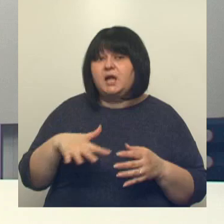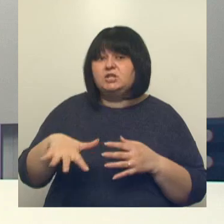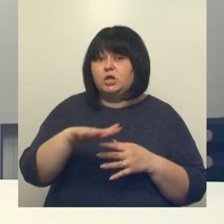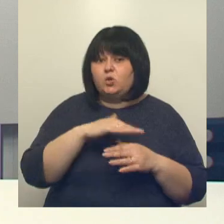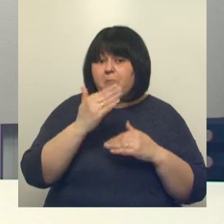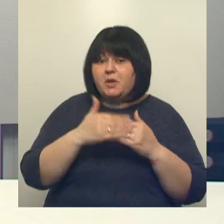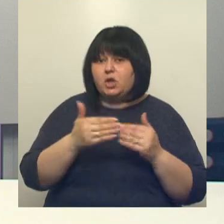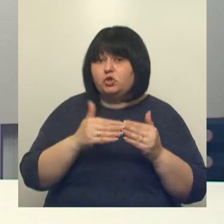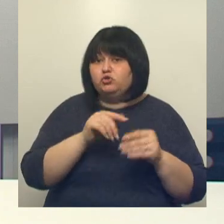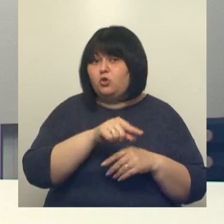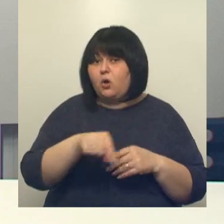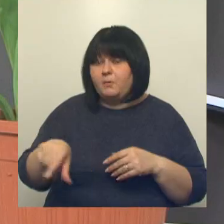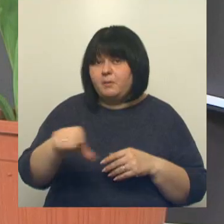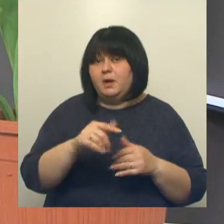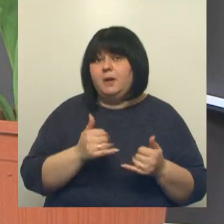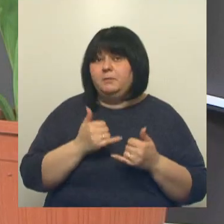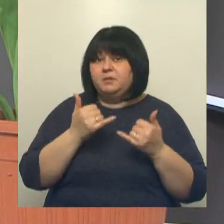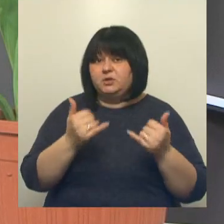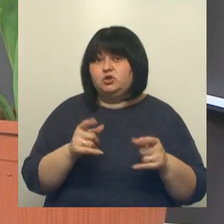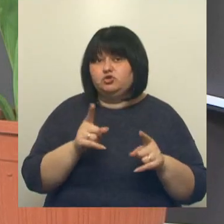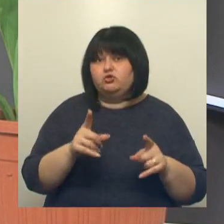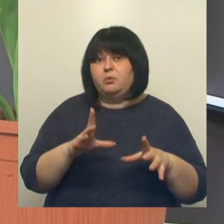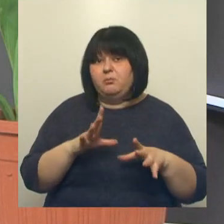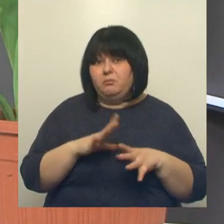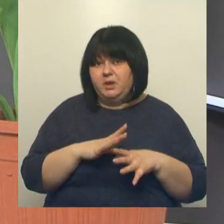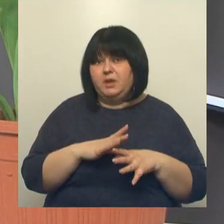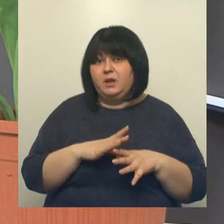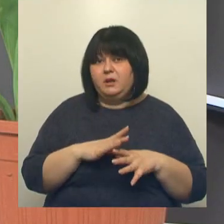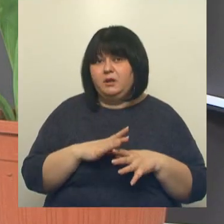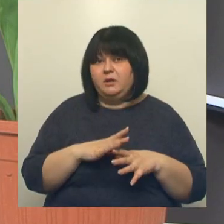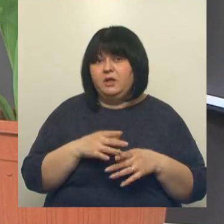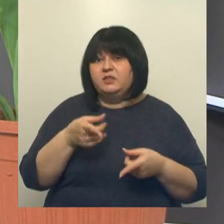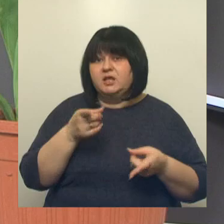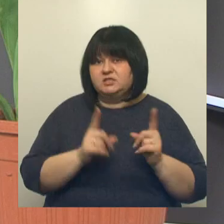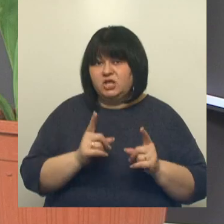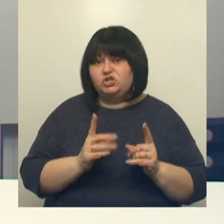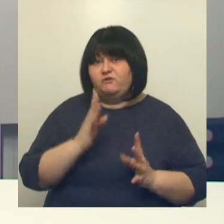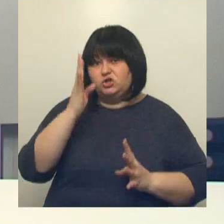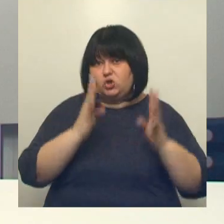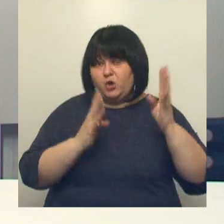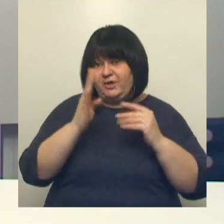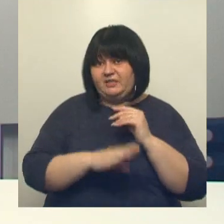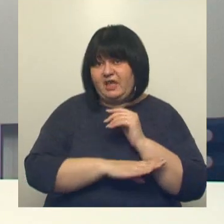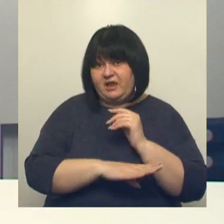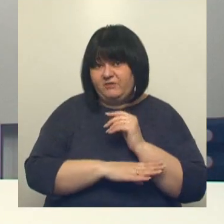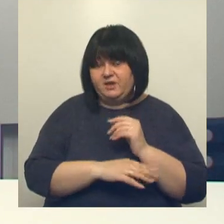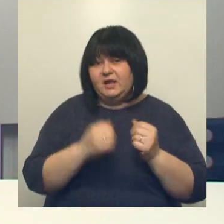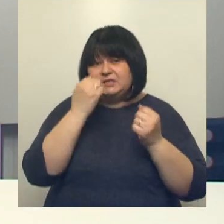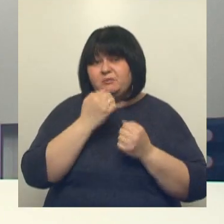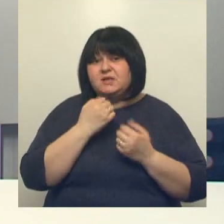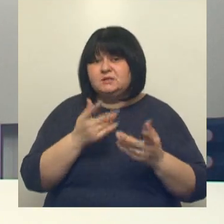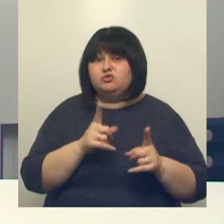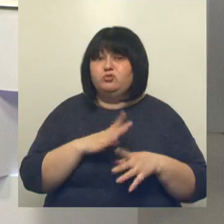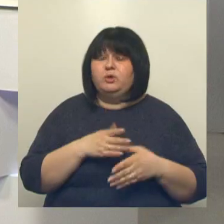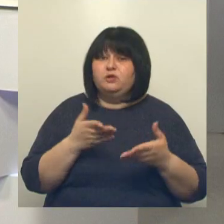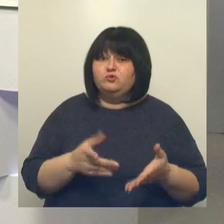домом все-таки предпочтительно, чтобы были, конечно, настоящие высокие деревья. Ирина Васильевна, спасибо, что были у нас в